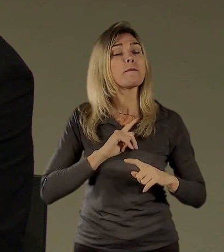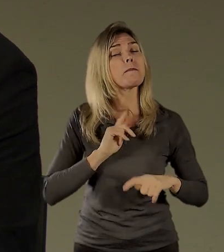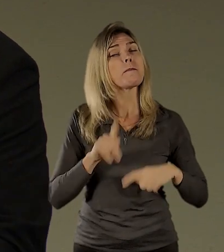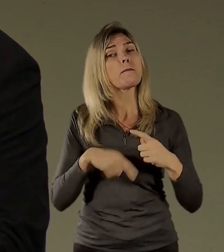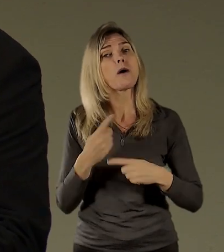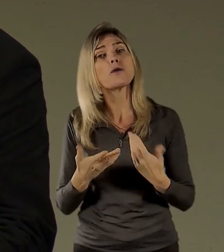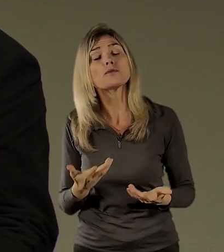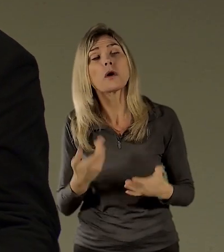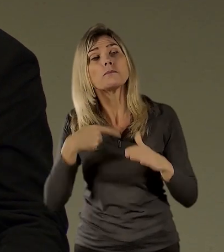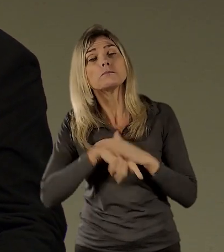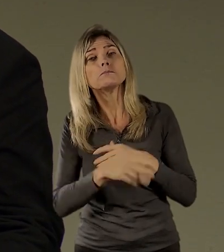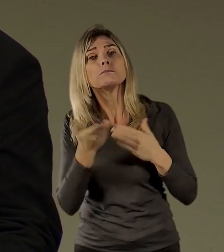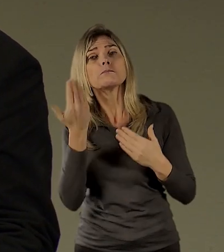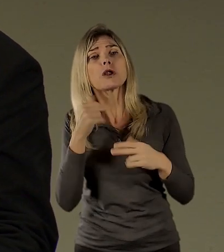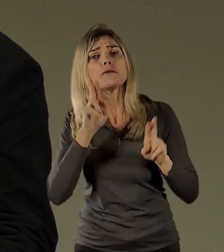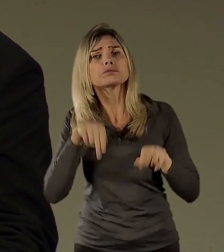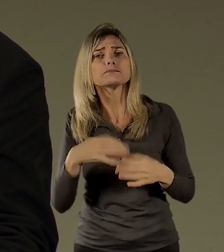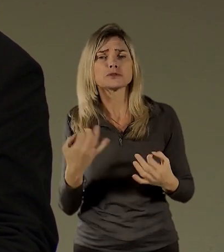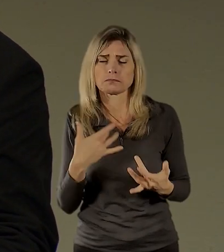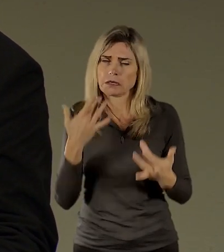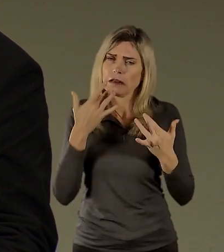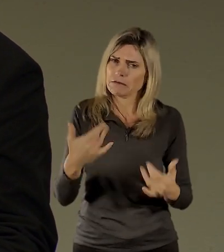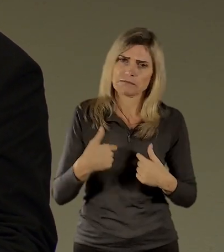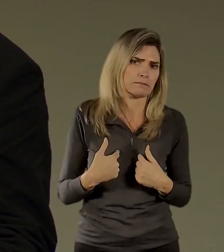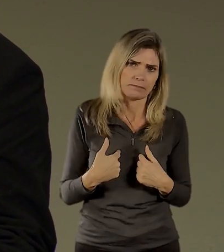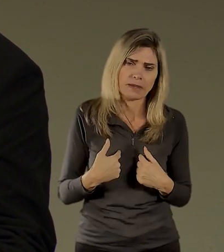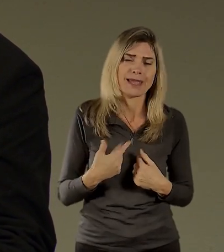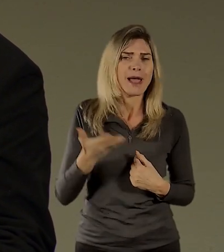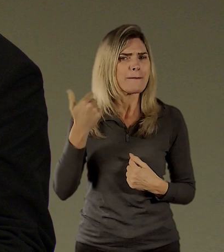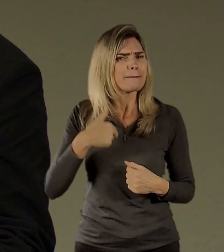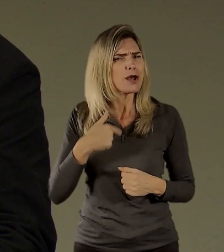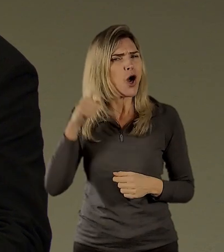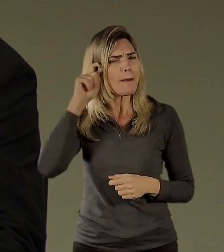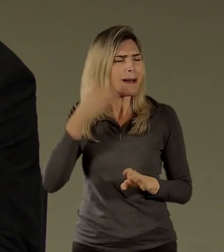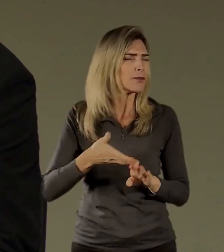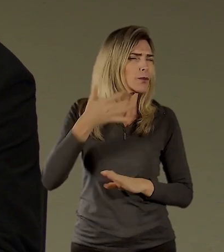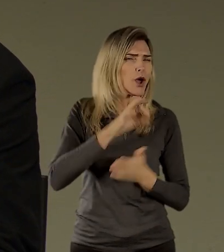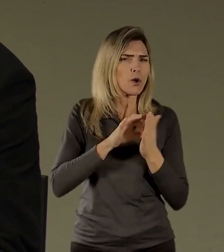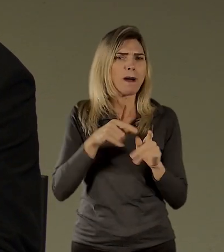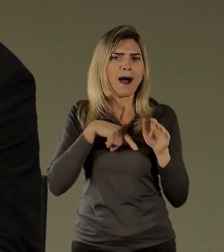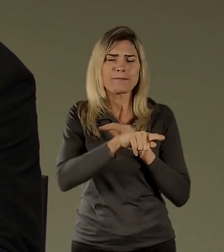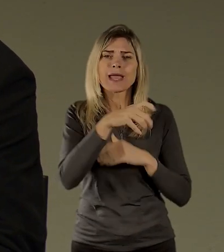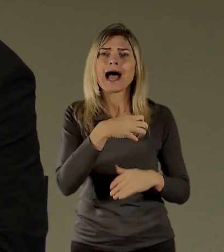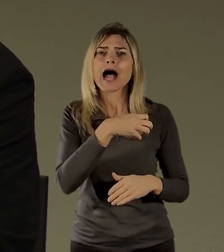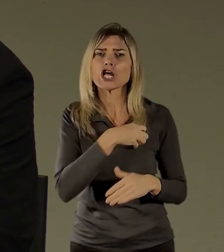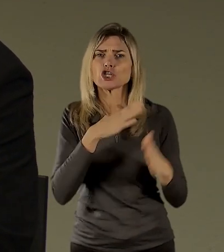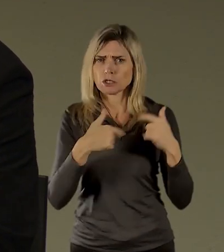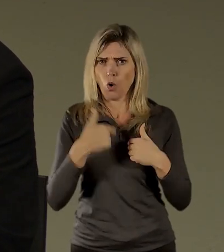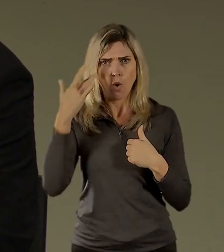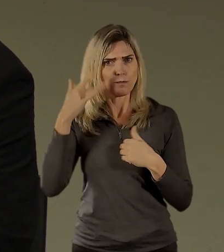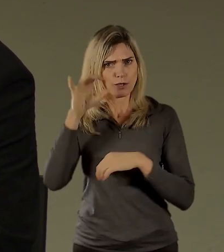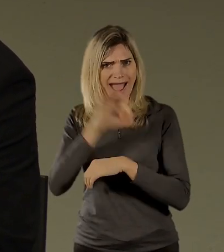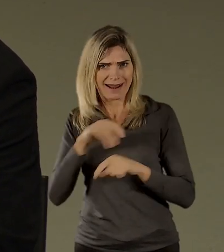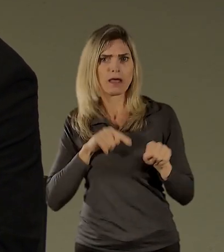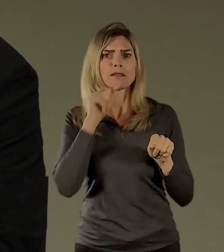my, kteří jsme ještě zažili ten útvar na Hradčanském náměstí, tak jsme chodili tam a sem jsme se